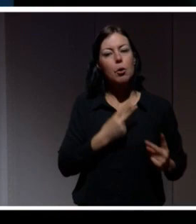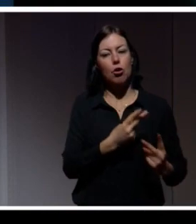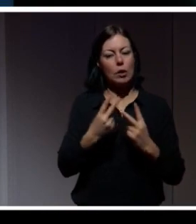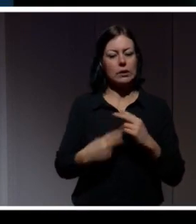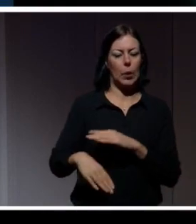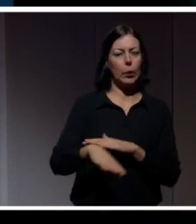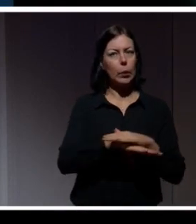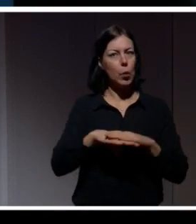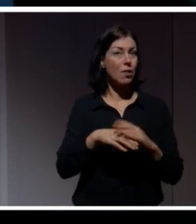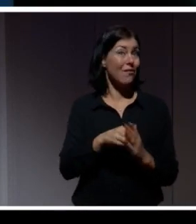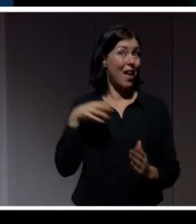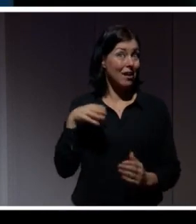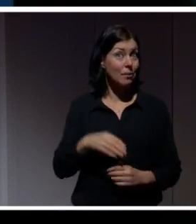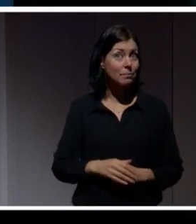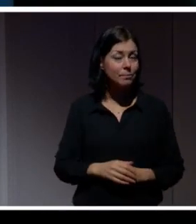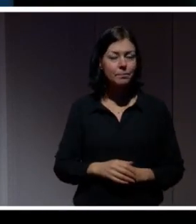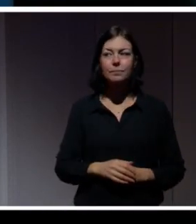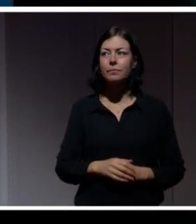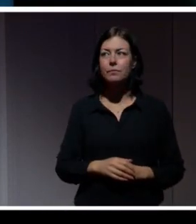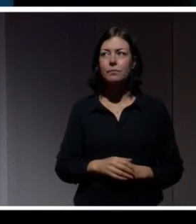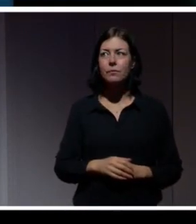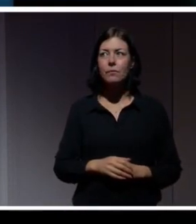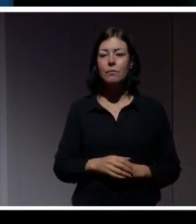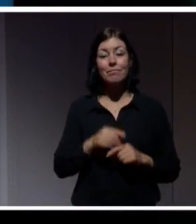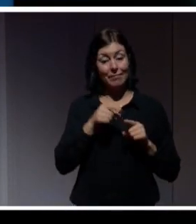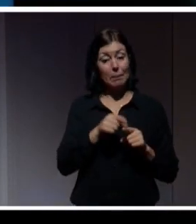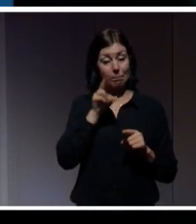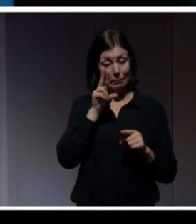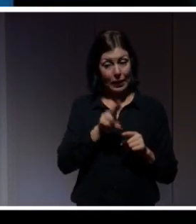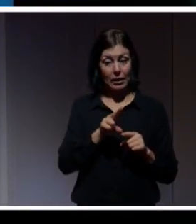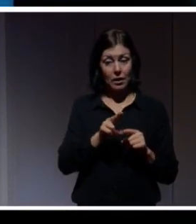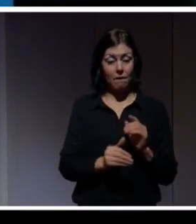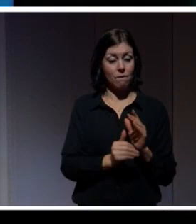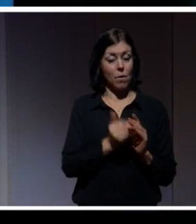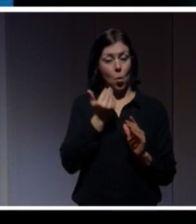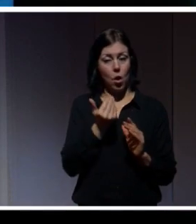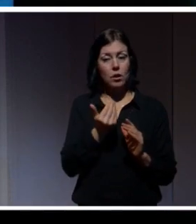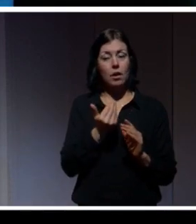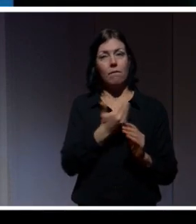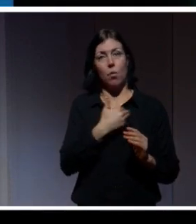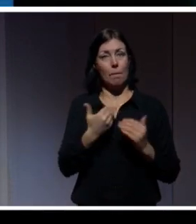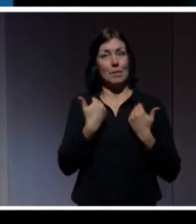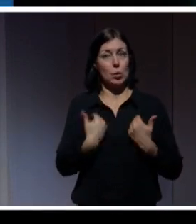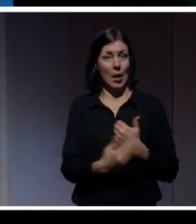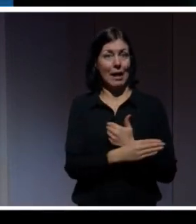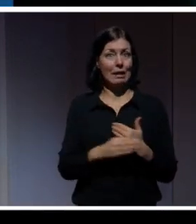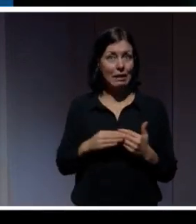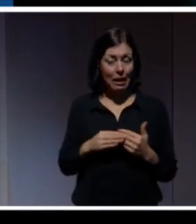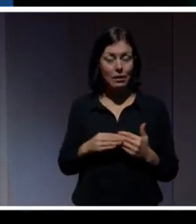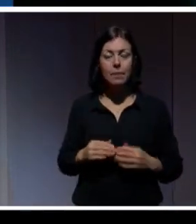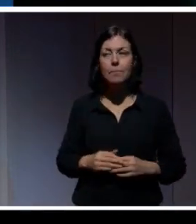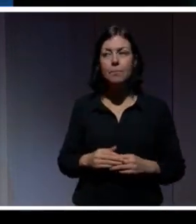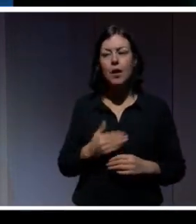värde som kommer sig utav vår förmåga att ha personlig integritet. Hela vårt